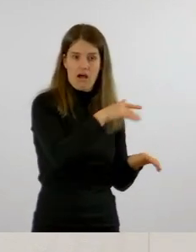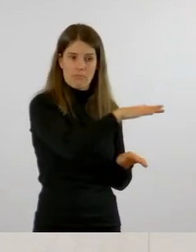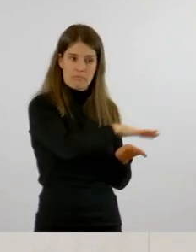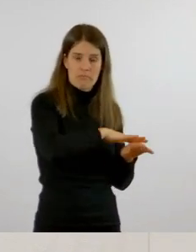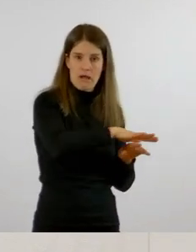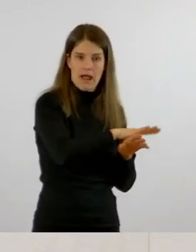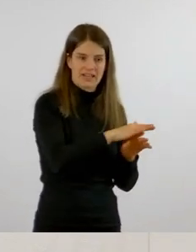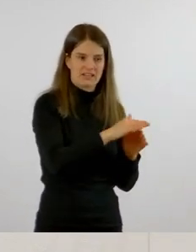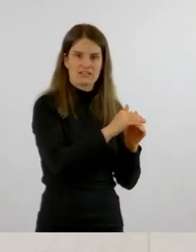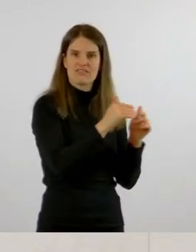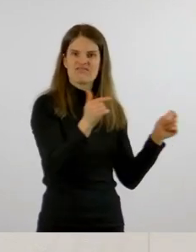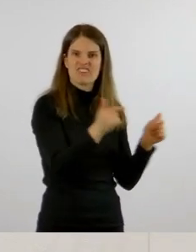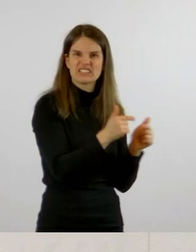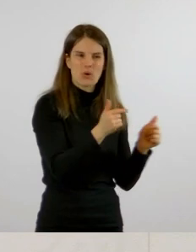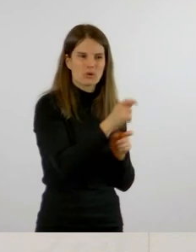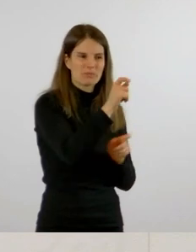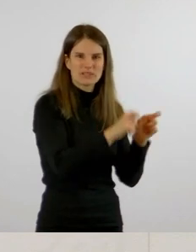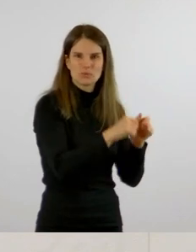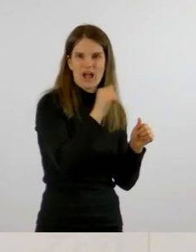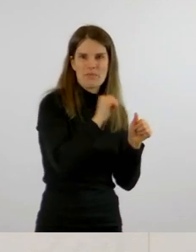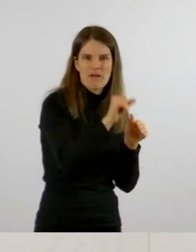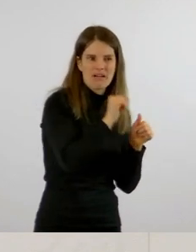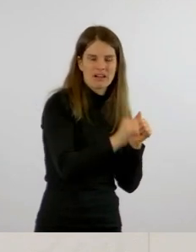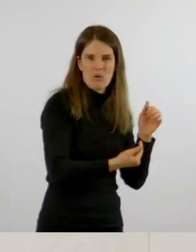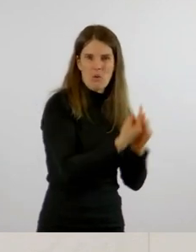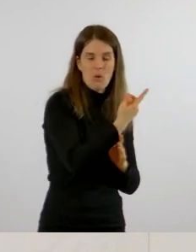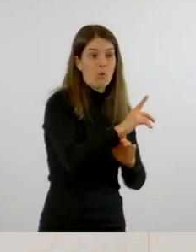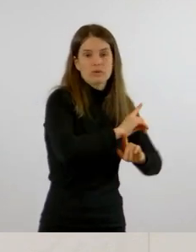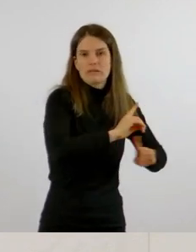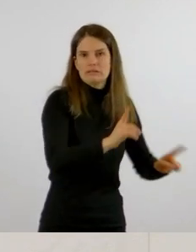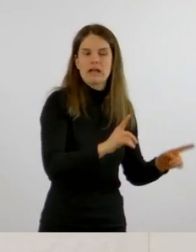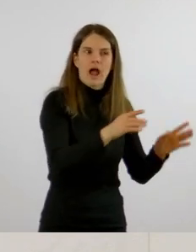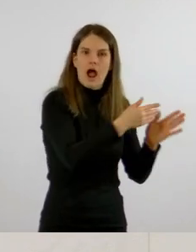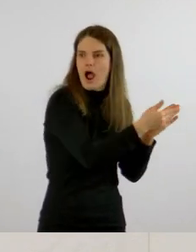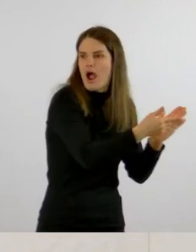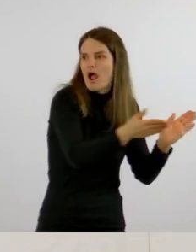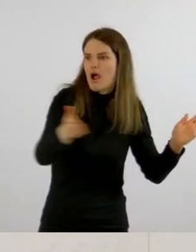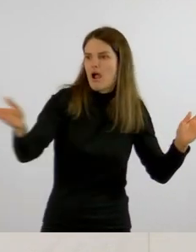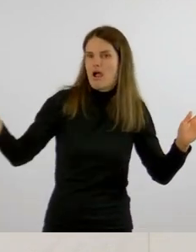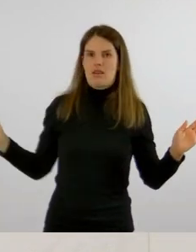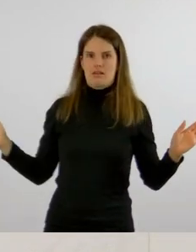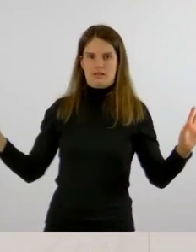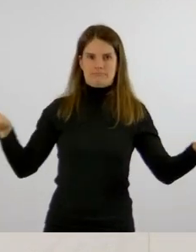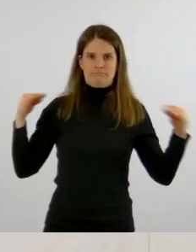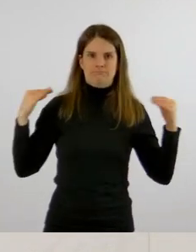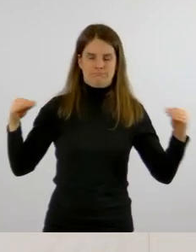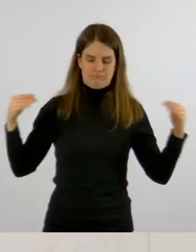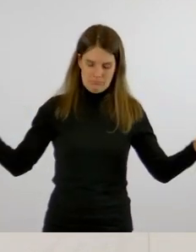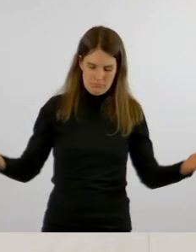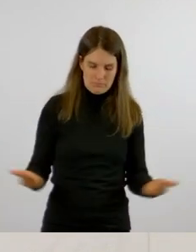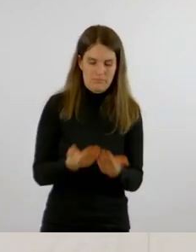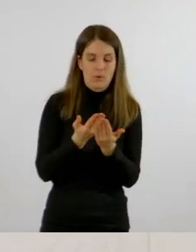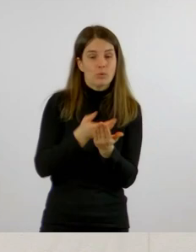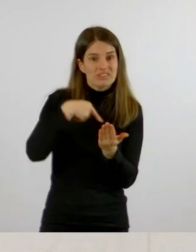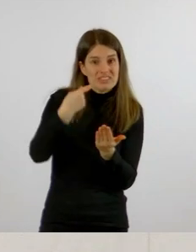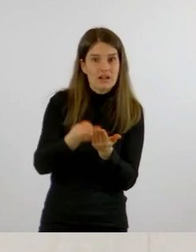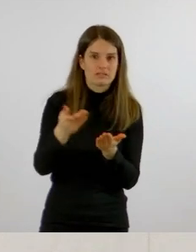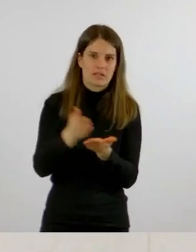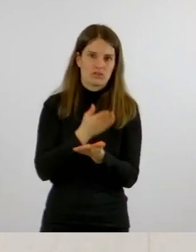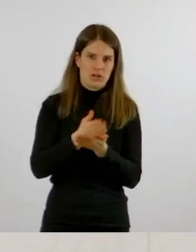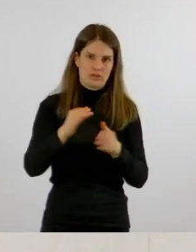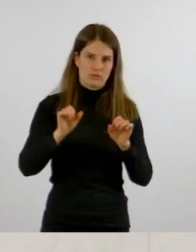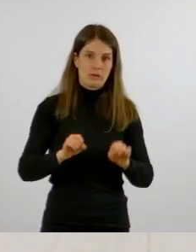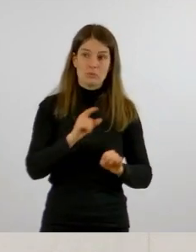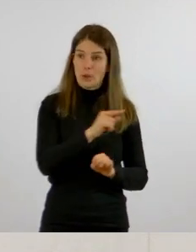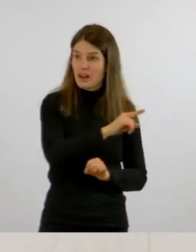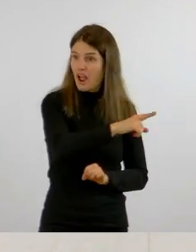Bereich droht, und dann erst eine Entscheidung zu treffen. Das ist wichtig, auch für die Einrichtungen selber. Das heißt, niemand